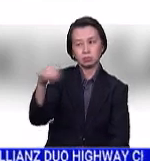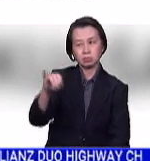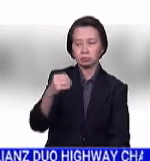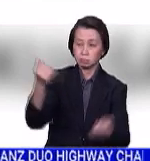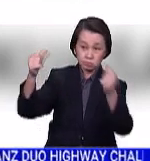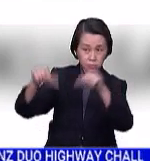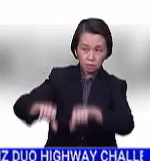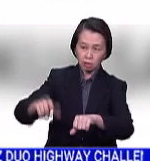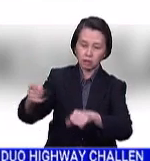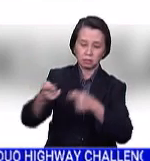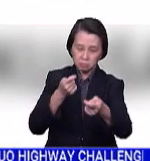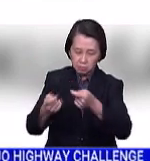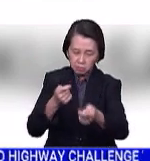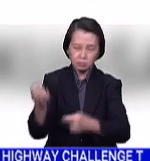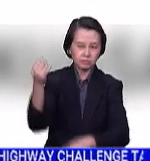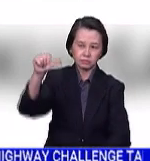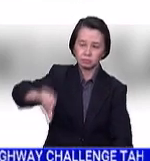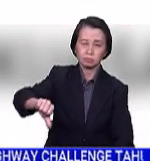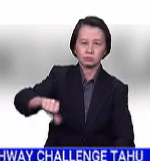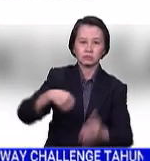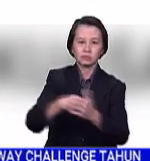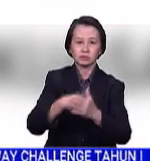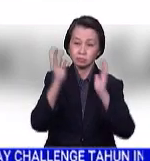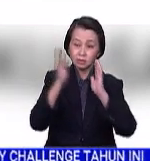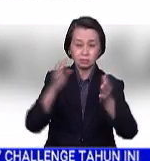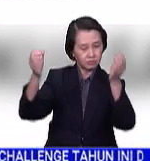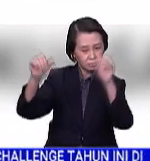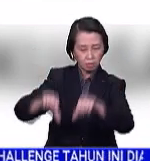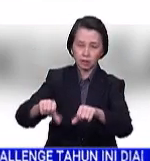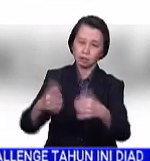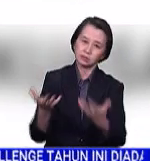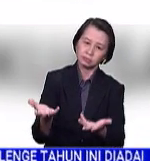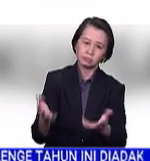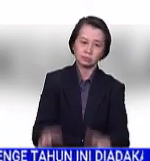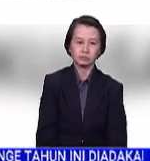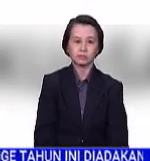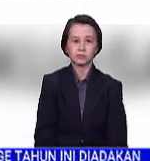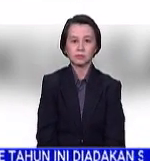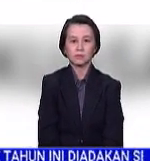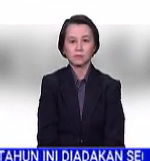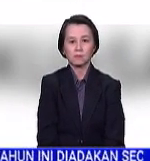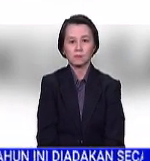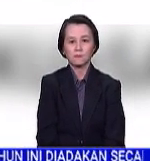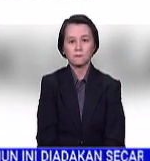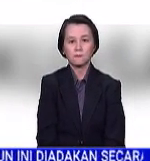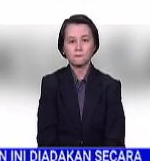gagal dalam urus takbir di peringkat kebangsaan. Terima kasih. Terima kasih. kasih.